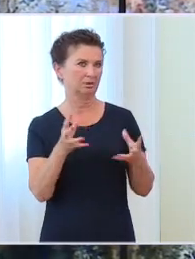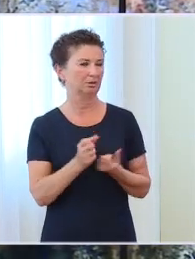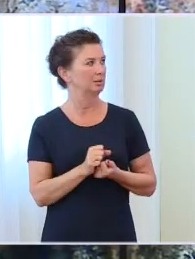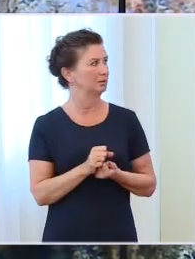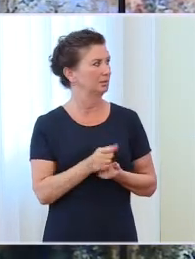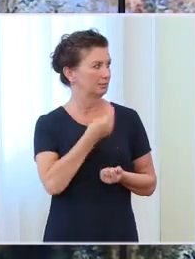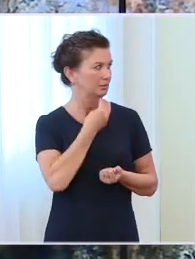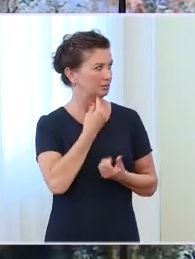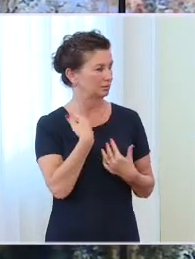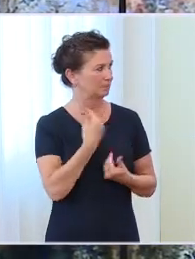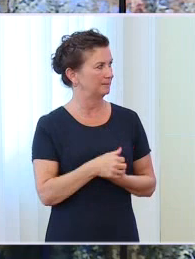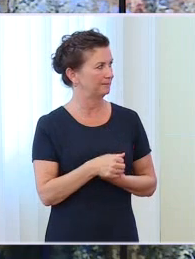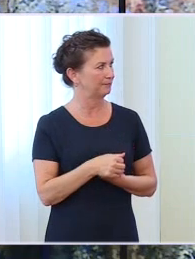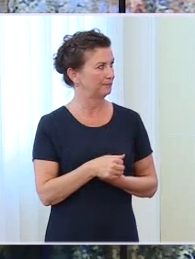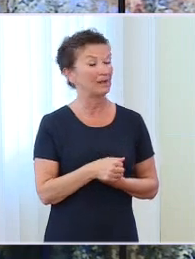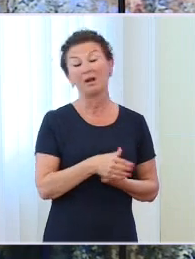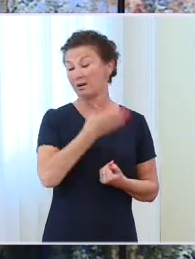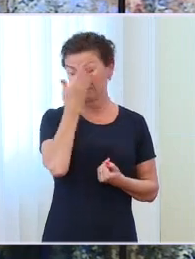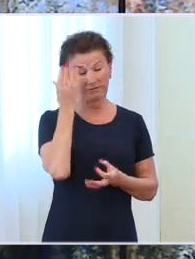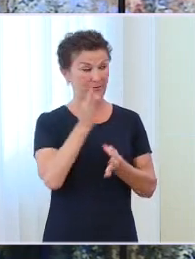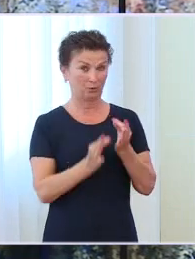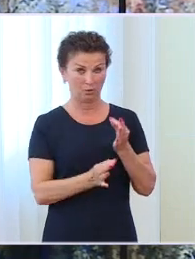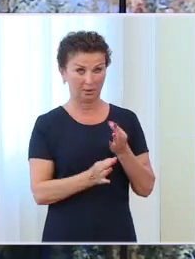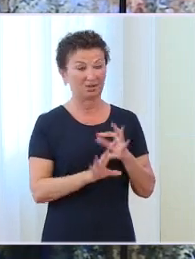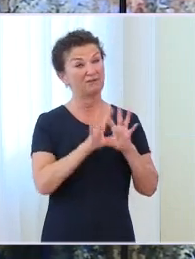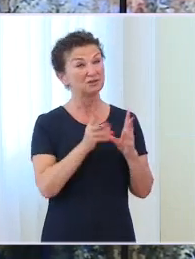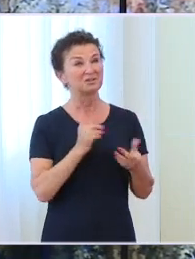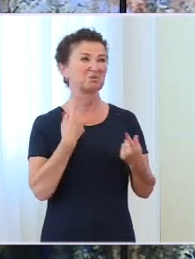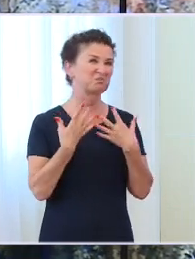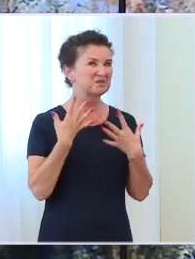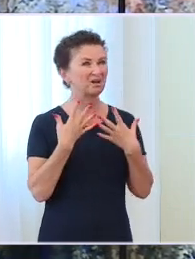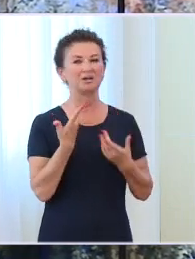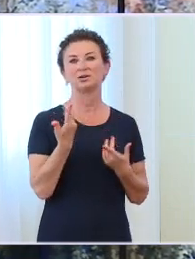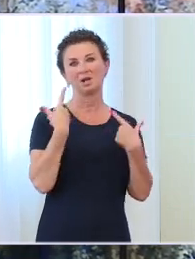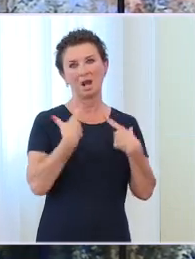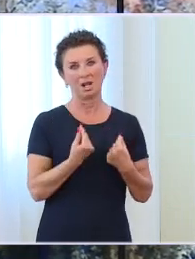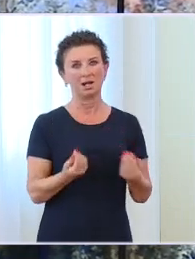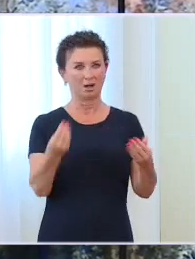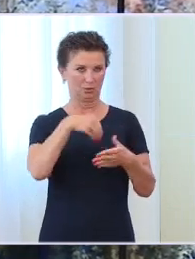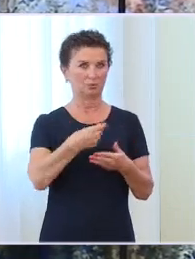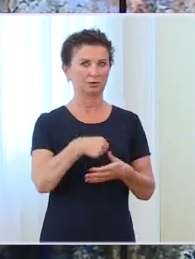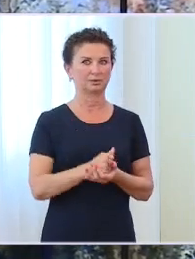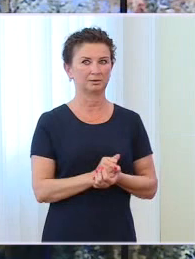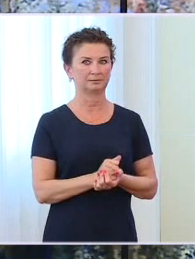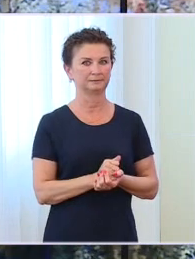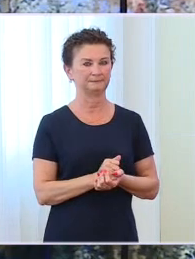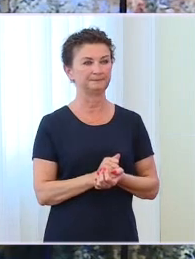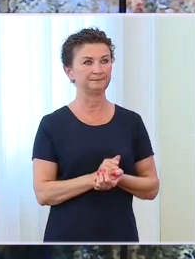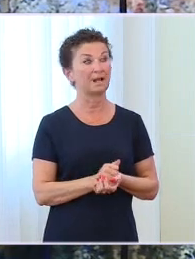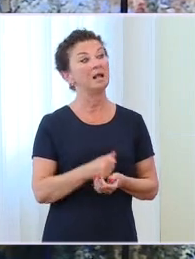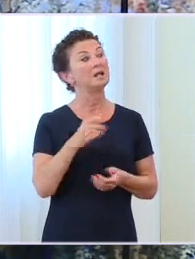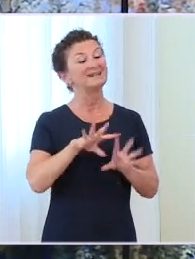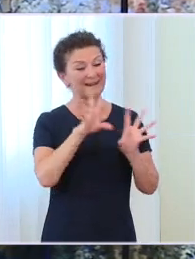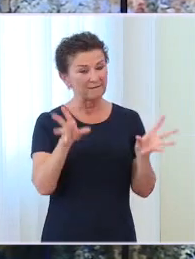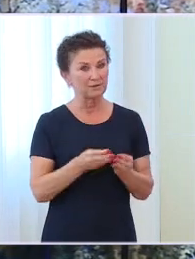że wszystko będzie zależało od tego, ilu ich przyjmiemy. Natomiast za wszystko oczywiście płaci Unia Europejska. być taki wariant,